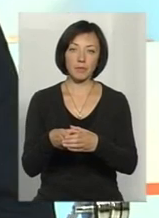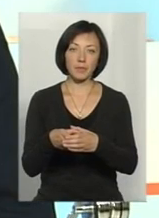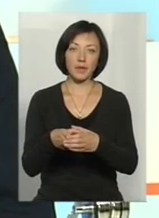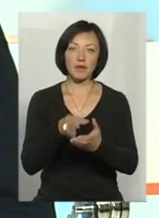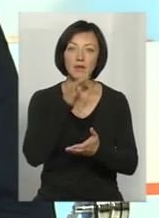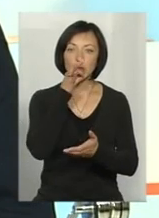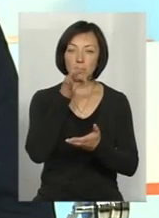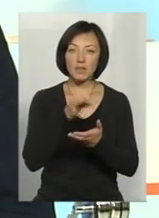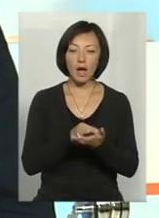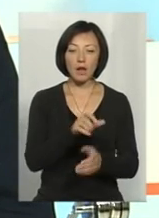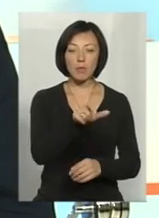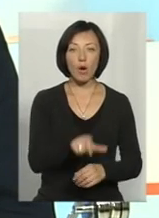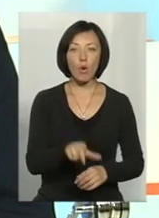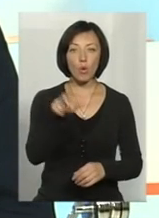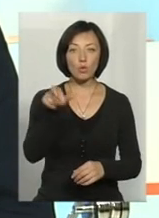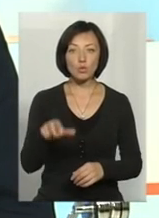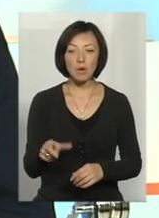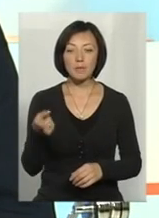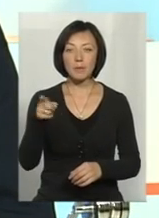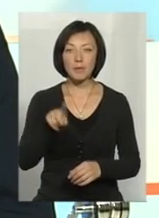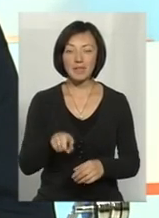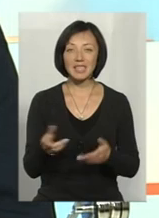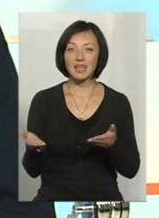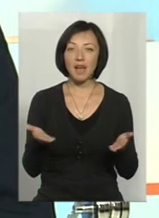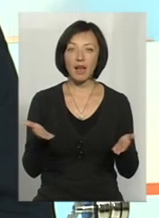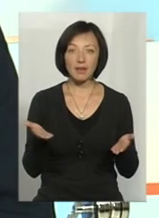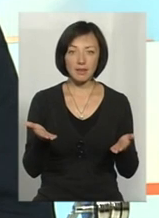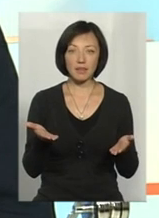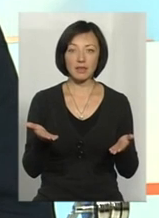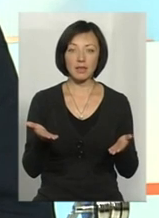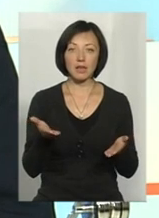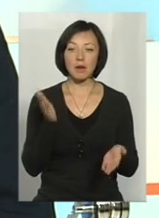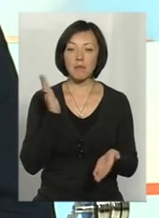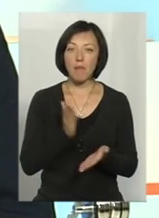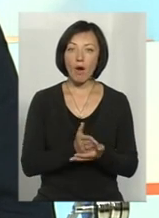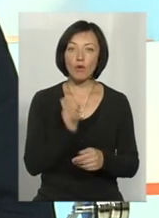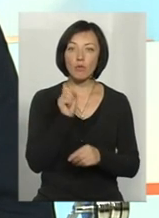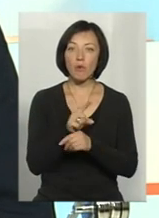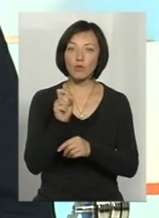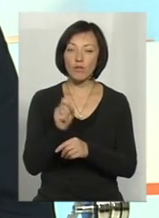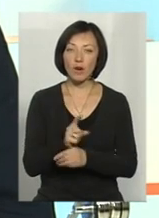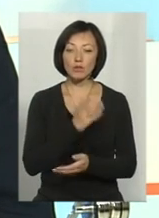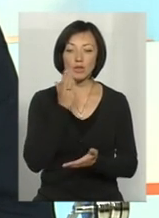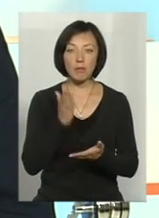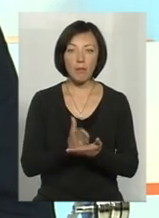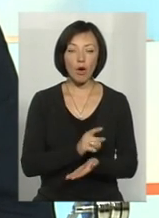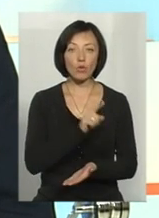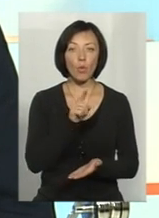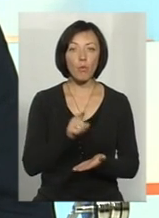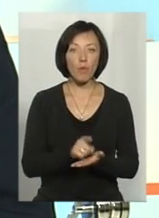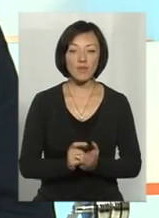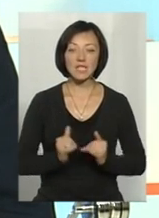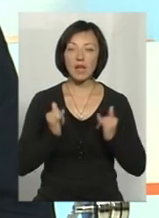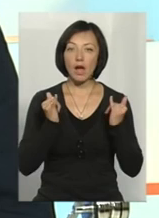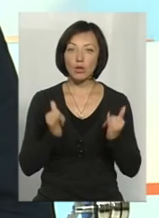відповідальними особами ті, які, скажімо так, мають повноваження, мають обов'язки для